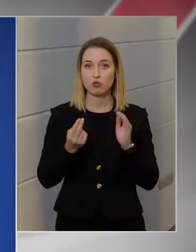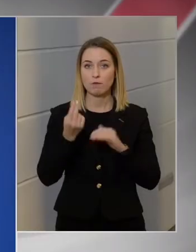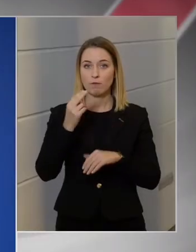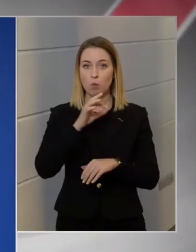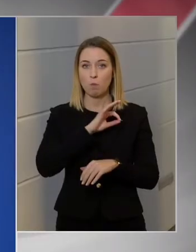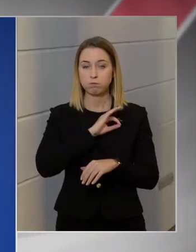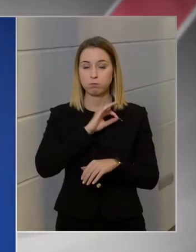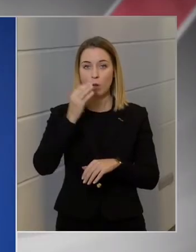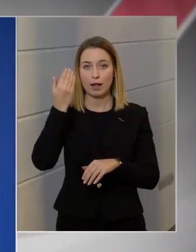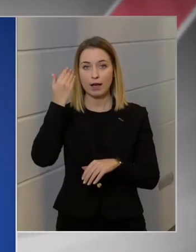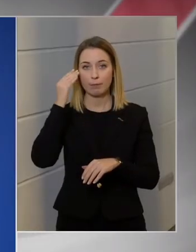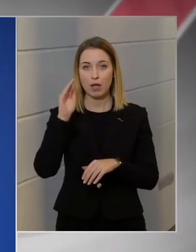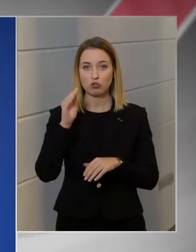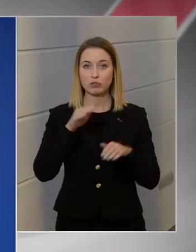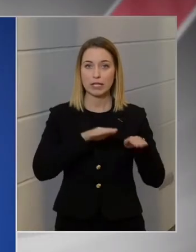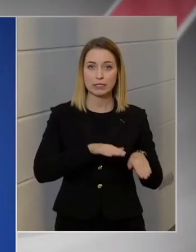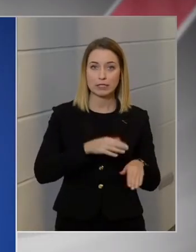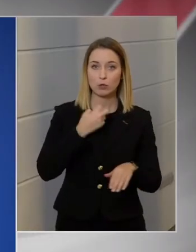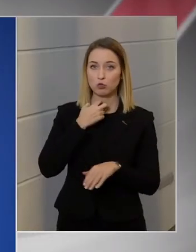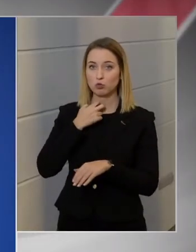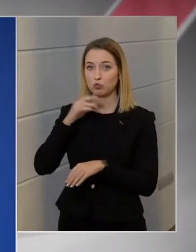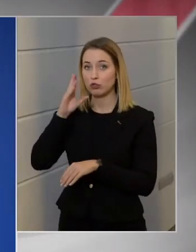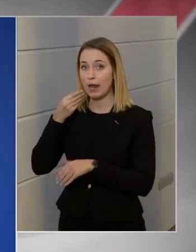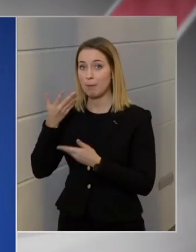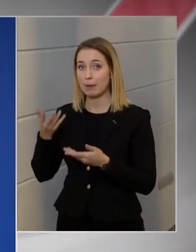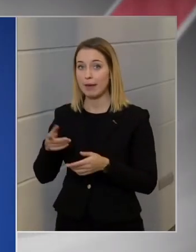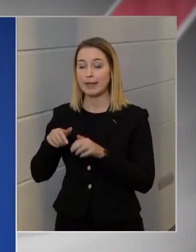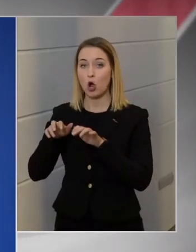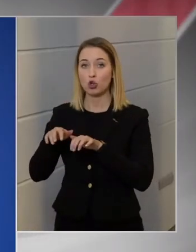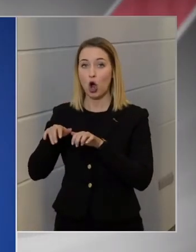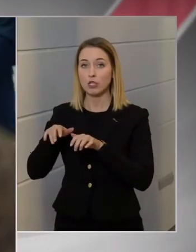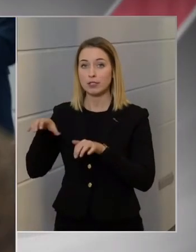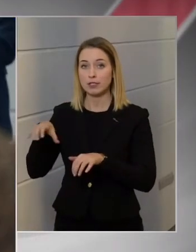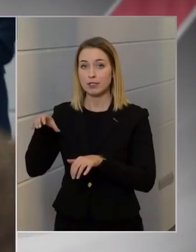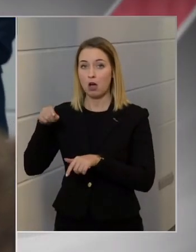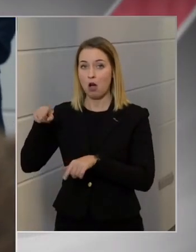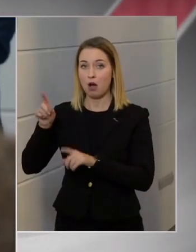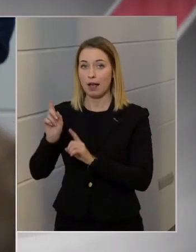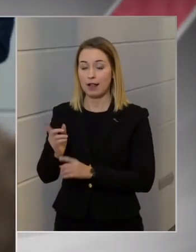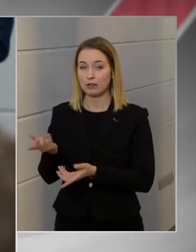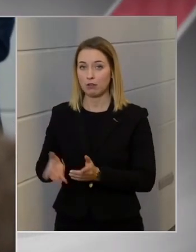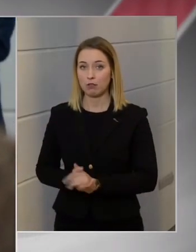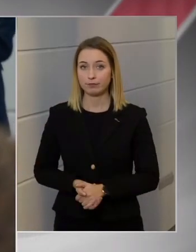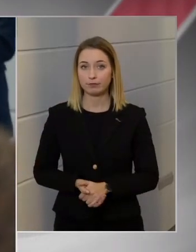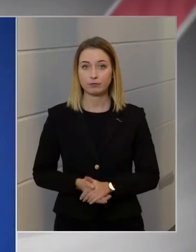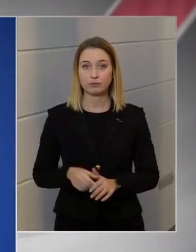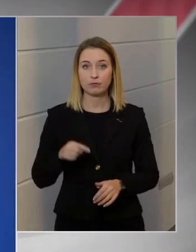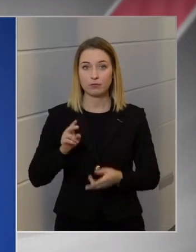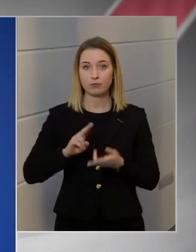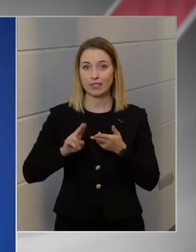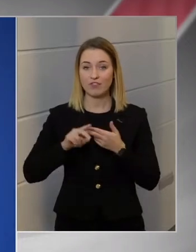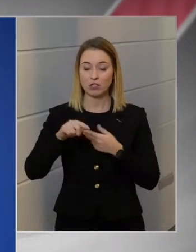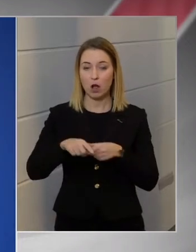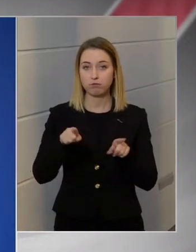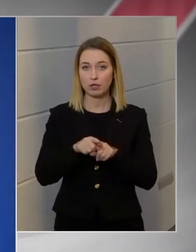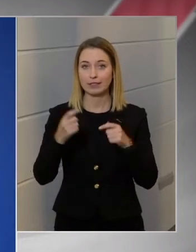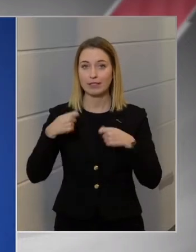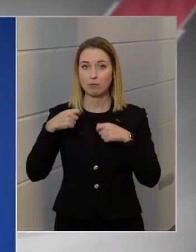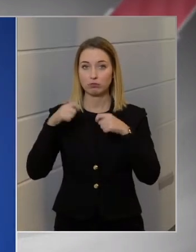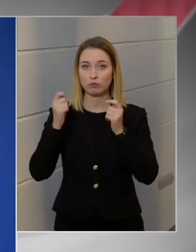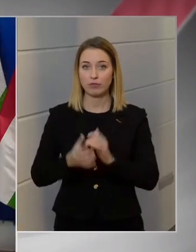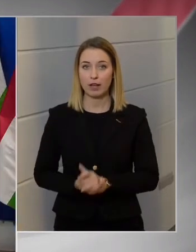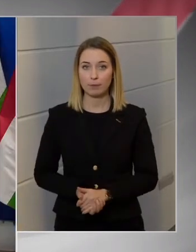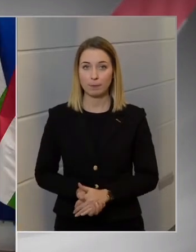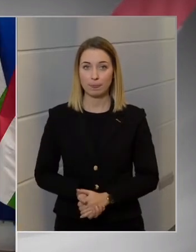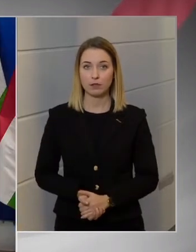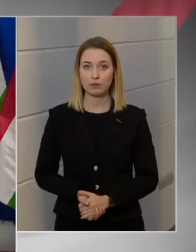főpolgármesteri székben Gyurcsán emberei pedig a kasszánál vannak. A főpolgármesteri hivatalma így épül fel. Köszönöm